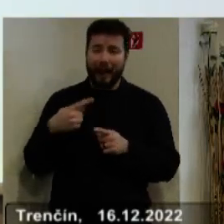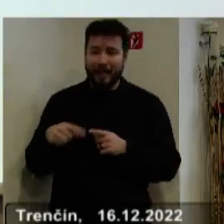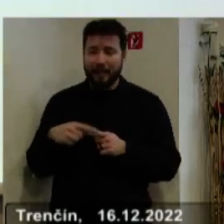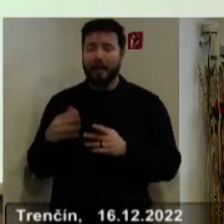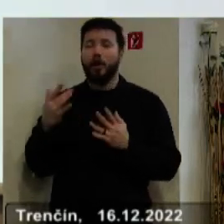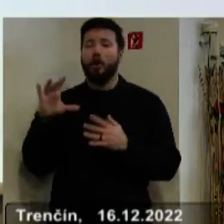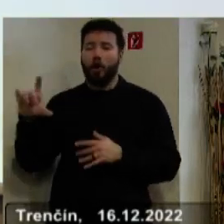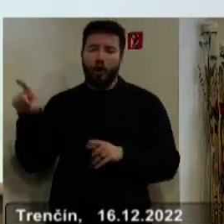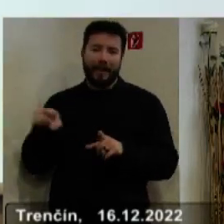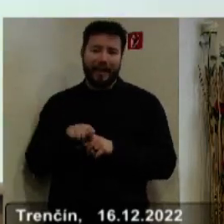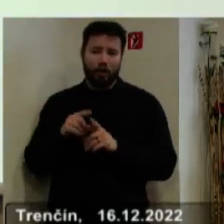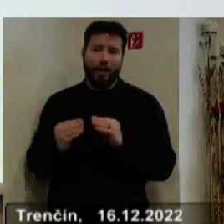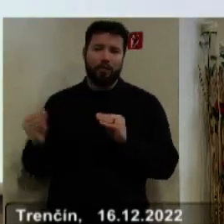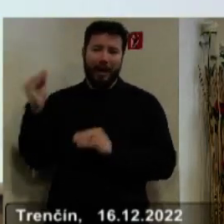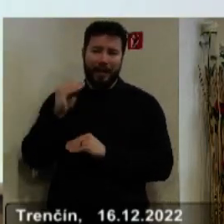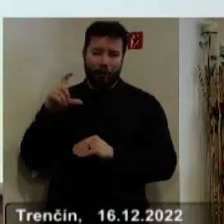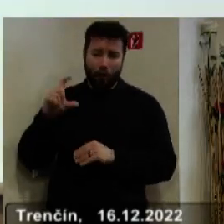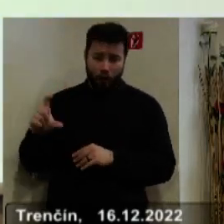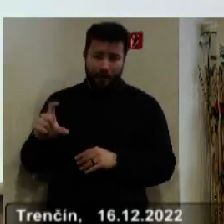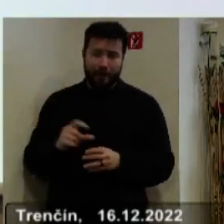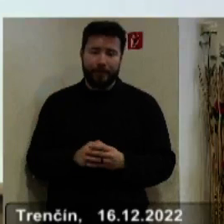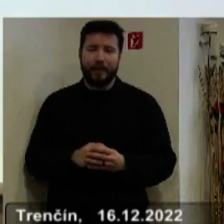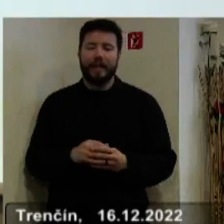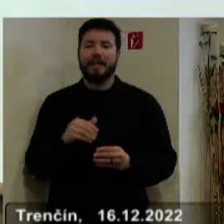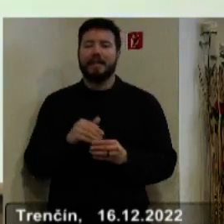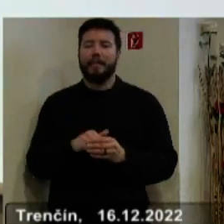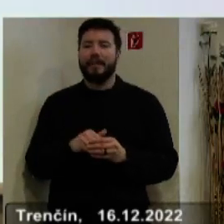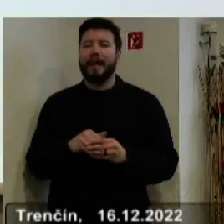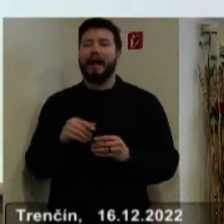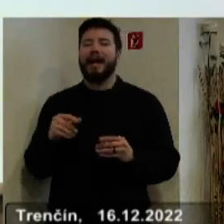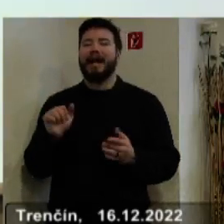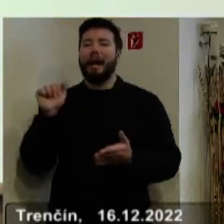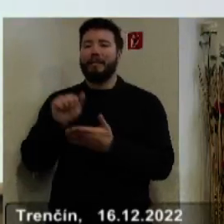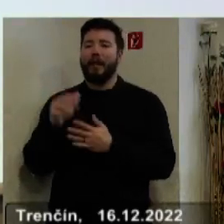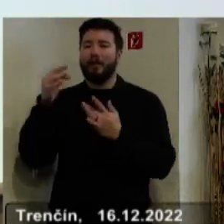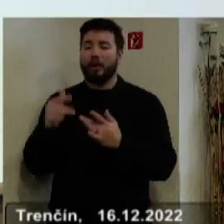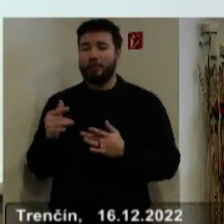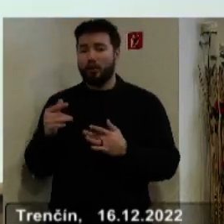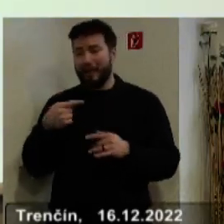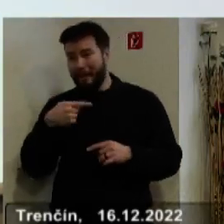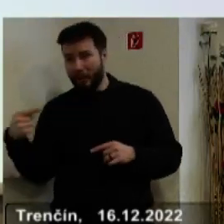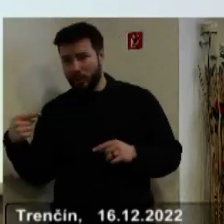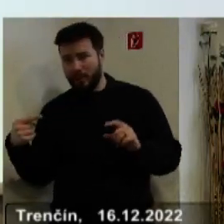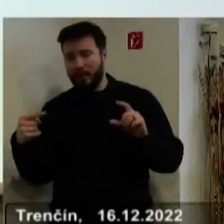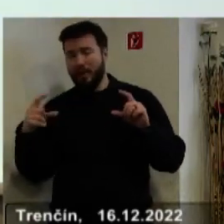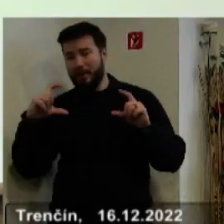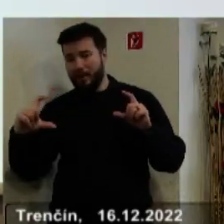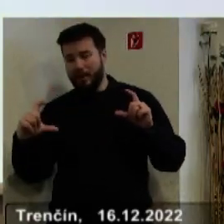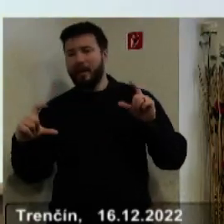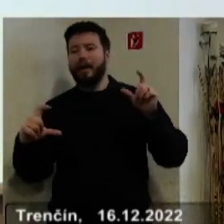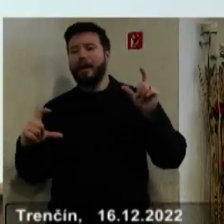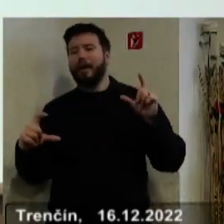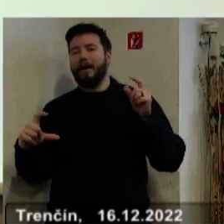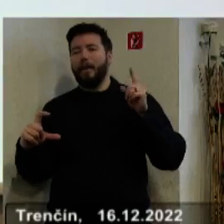svojim objemom prebytkové a spolu s prebytkom bežného rozpočtu vykryvajú schodok kapitálového rozpočtu. Tým pádom